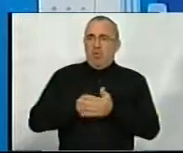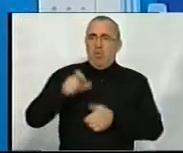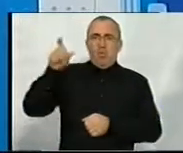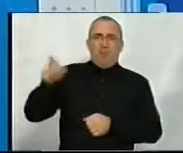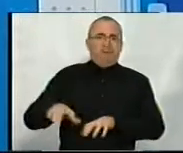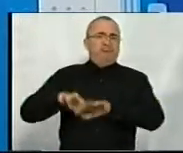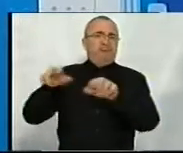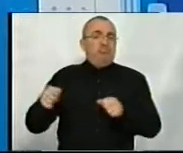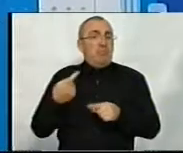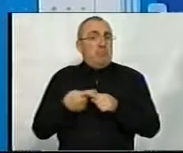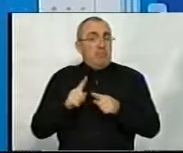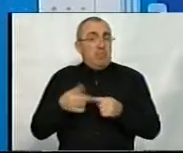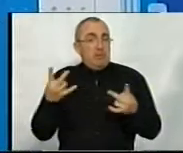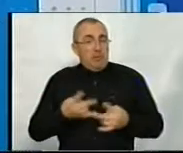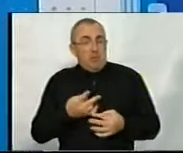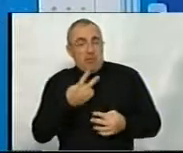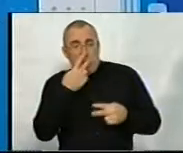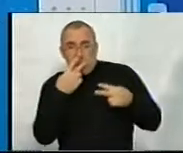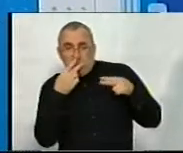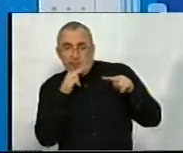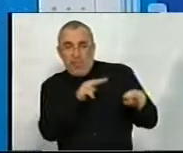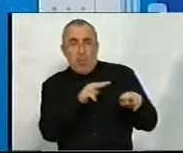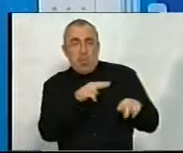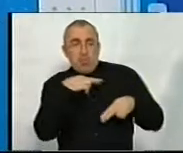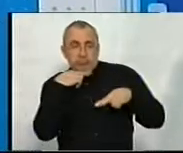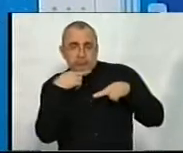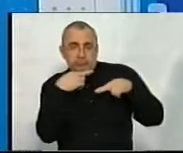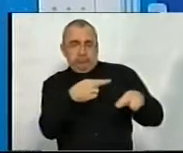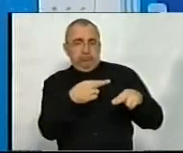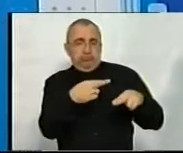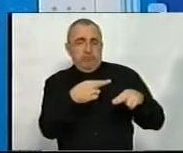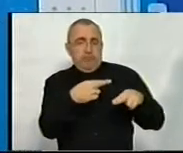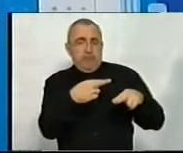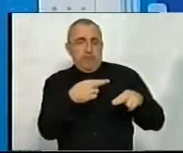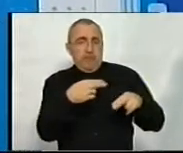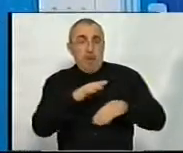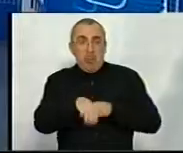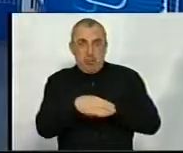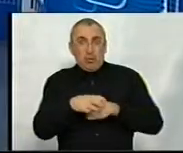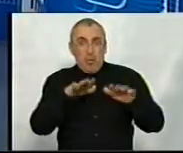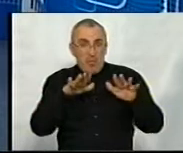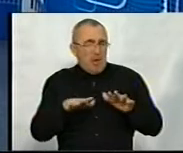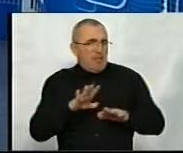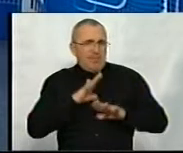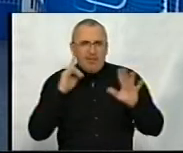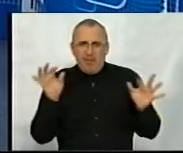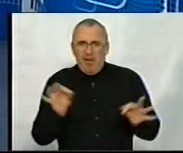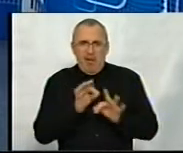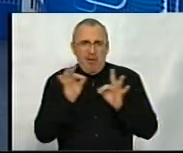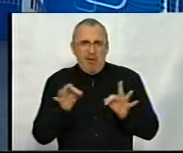Тому варто вже на це звернути увагу, що на пустому місці не буває